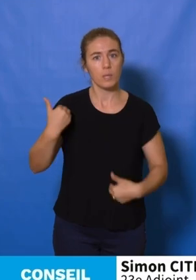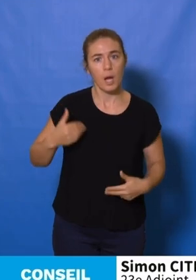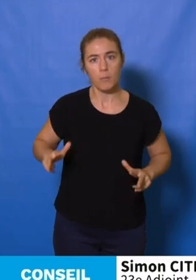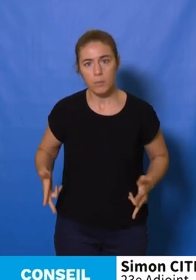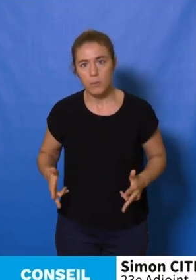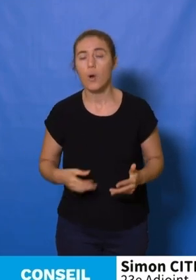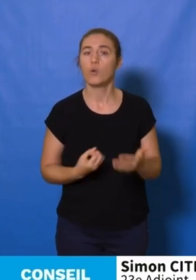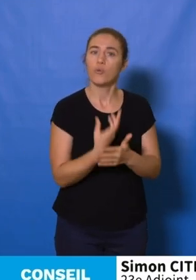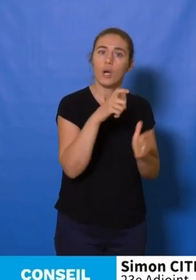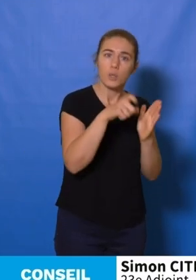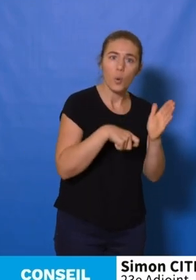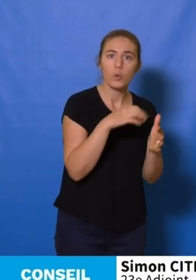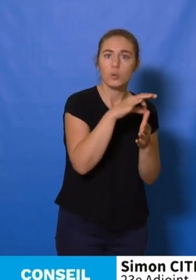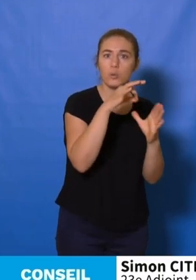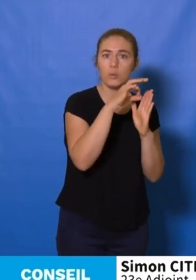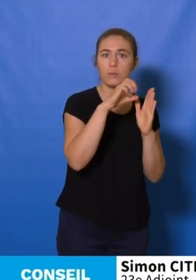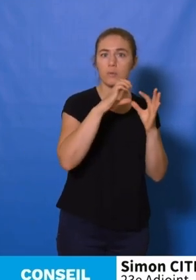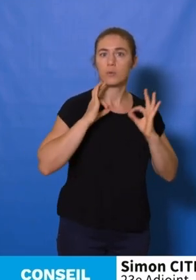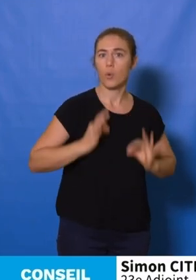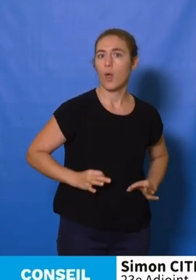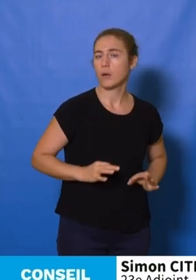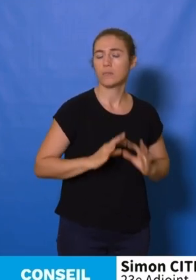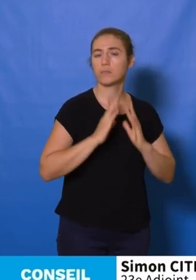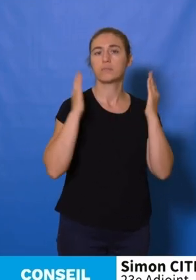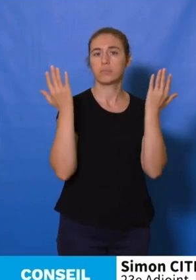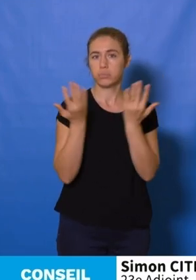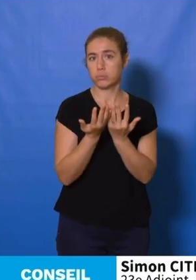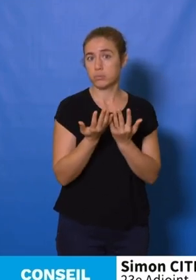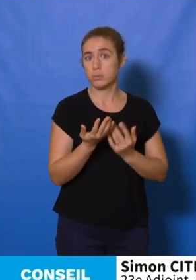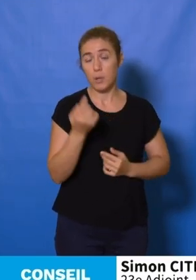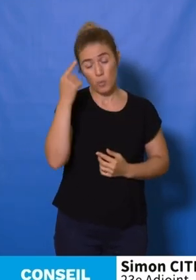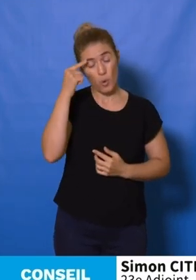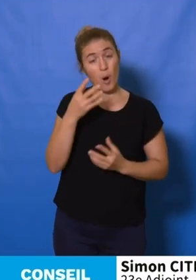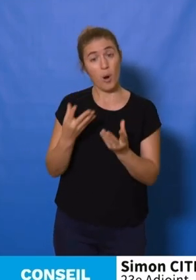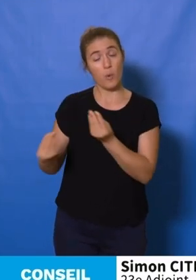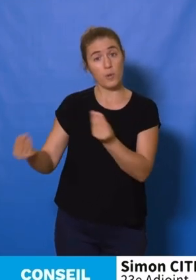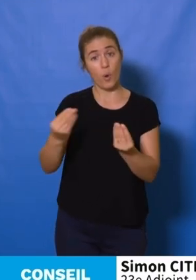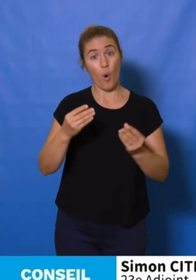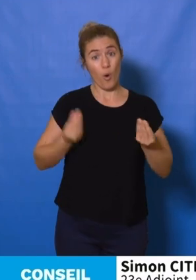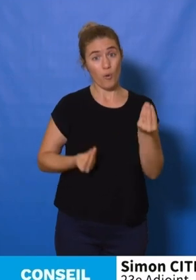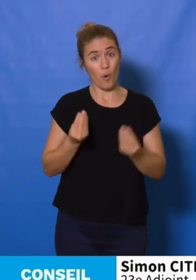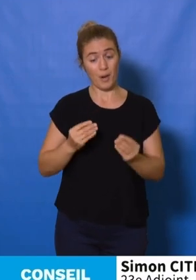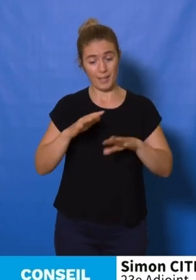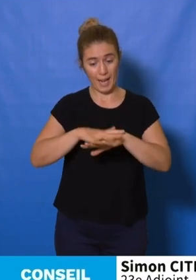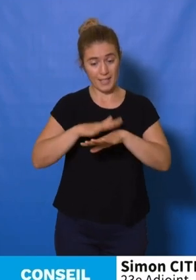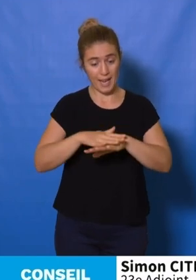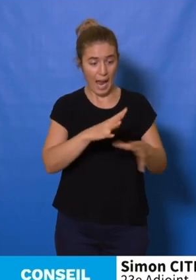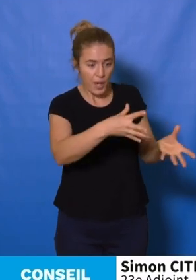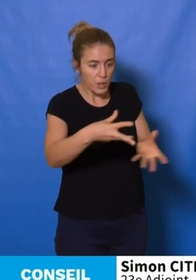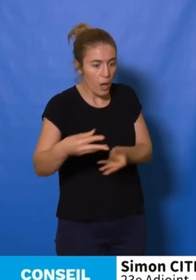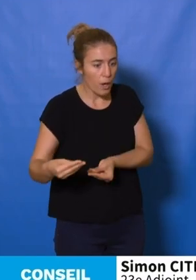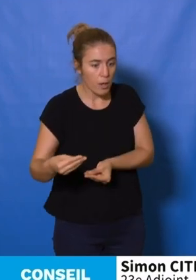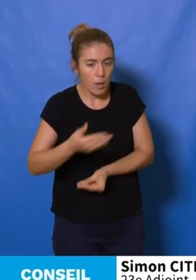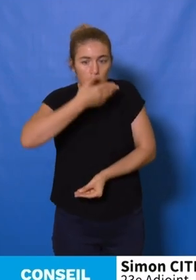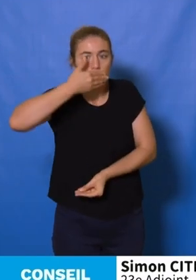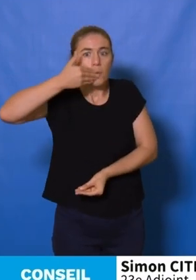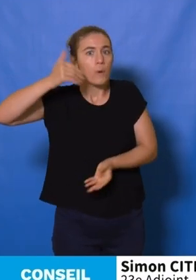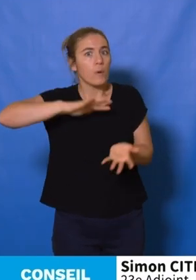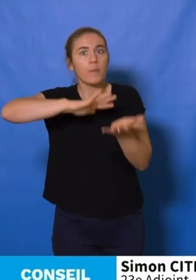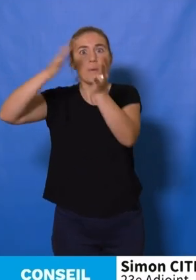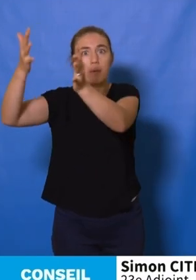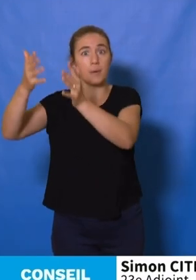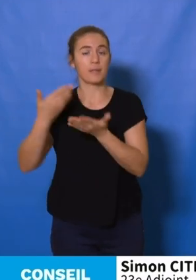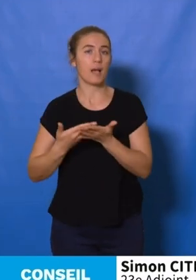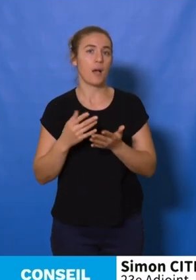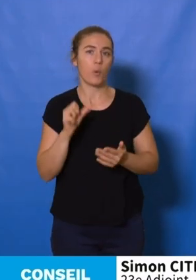scolaires. L'ensemble des enfants du quartier voient leurs conditions d'accueil s'améliorer. C'était le point de départ du projet